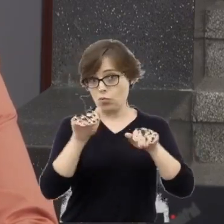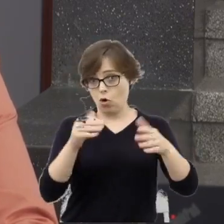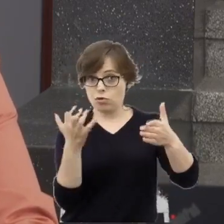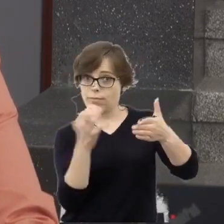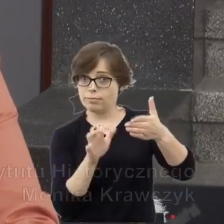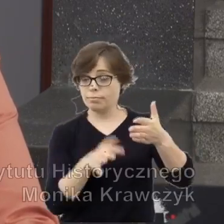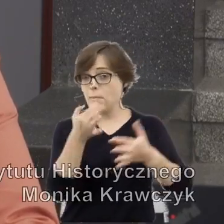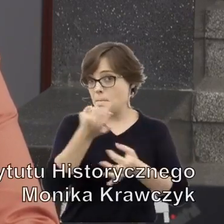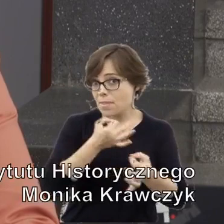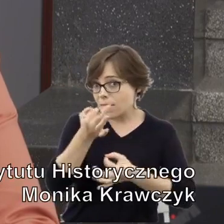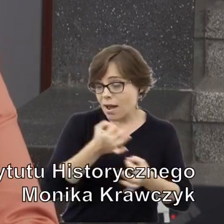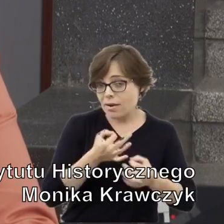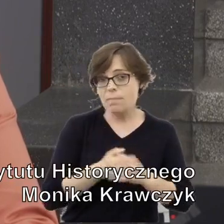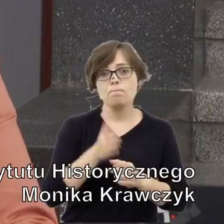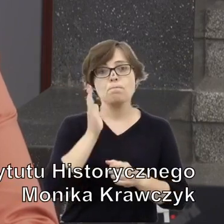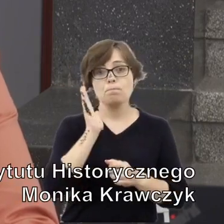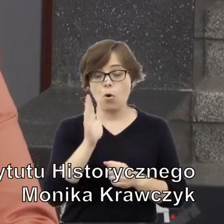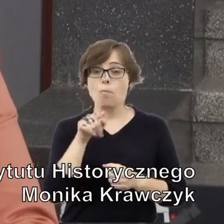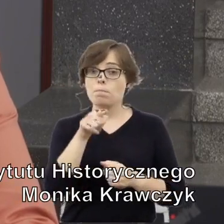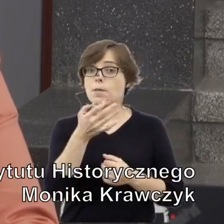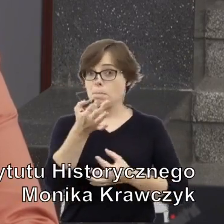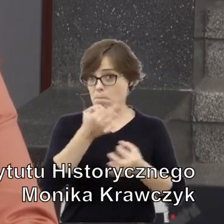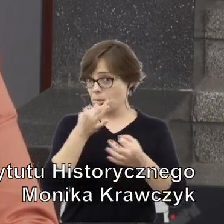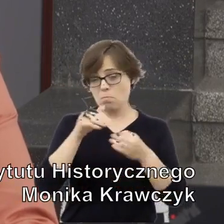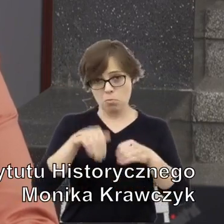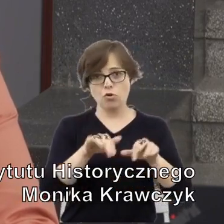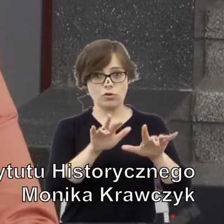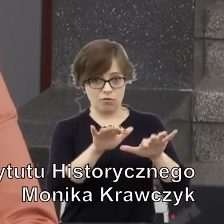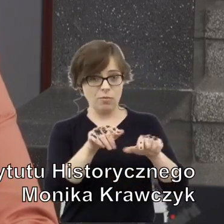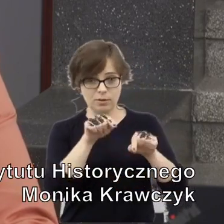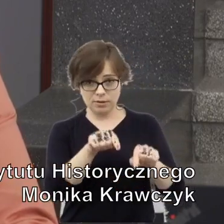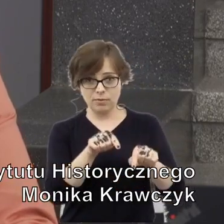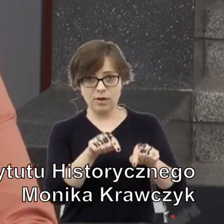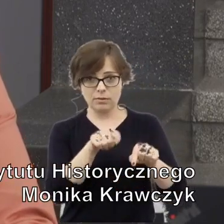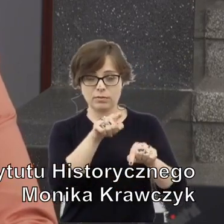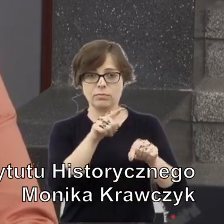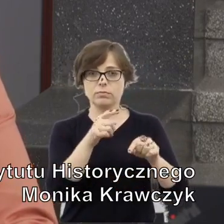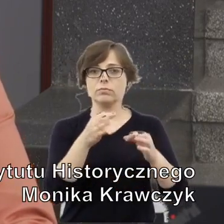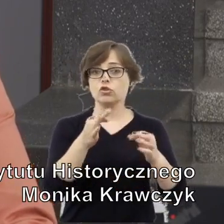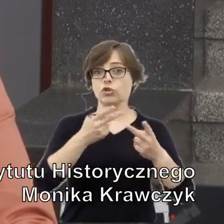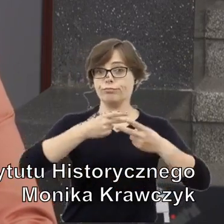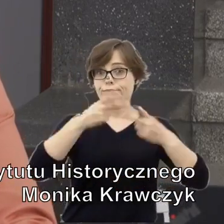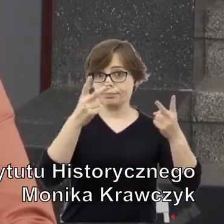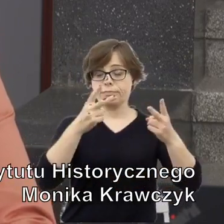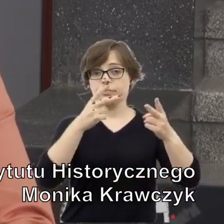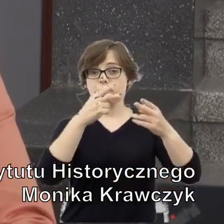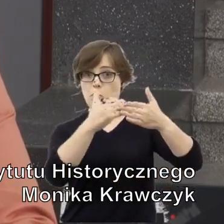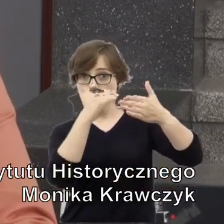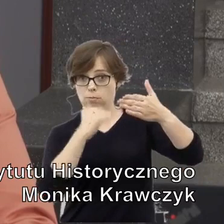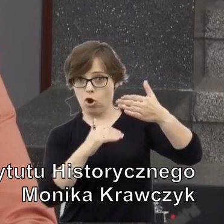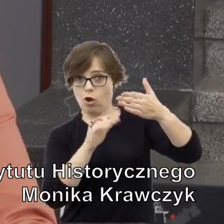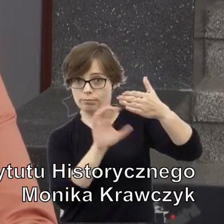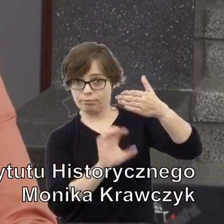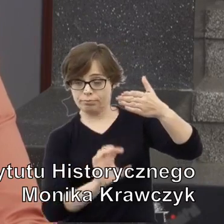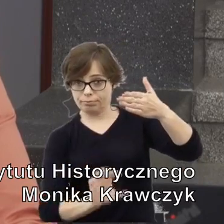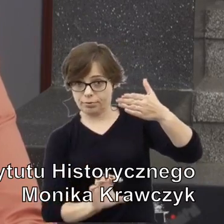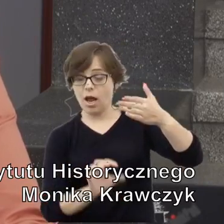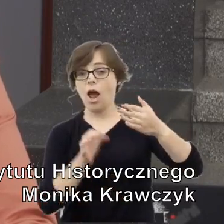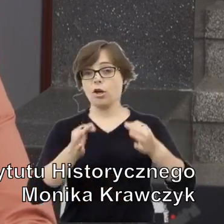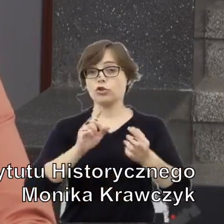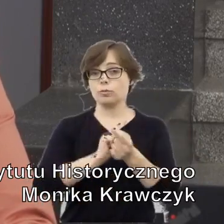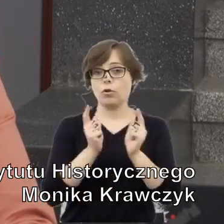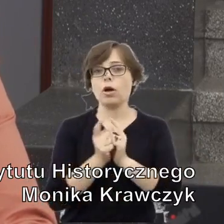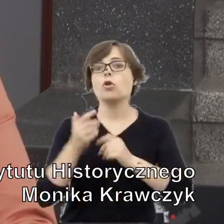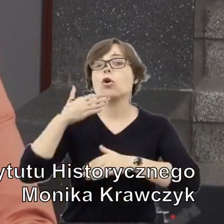I te pytania możecie Państwo wpisywać w komentarzach pod relacją. Pod koniec naszego spotkania